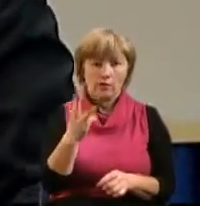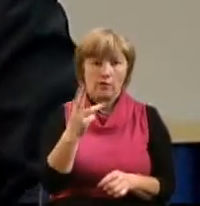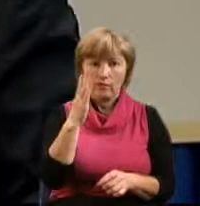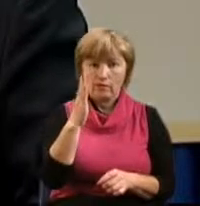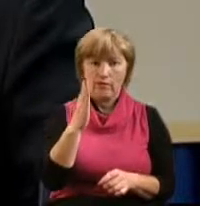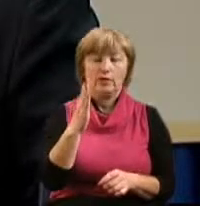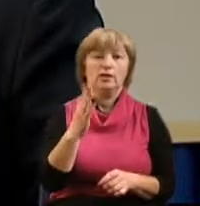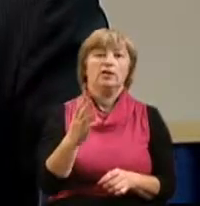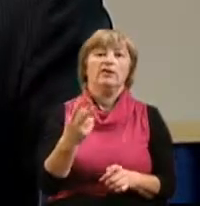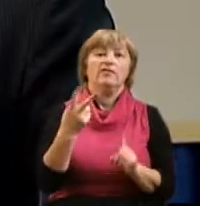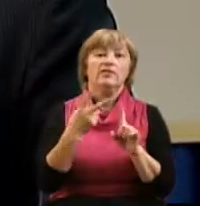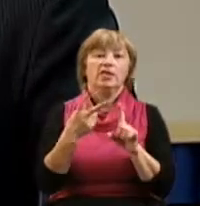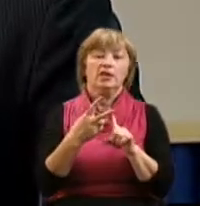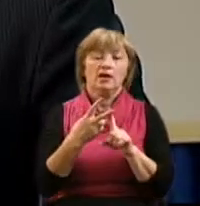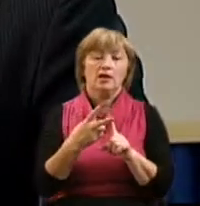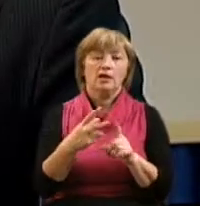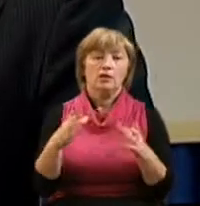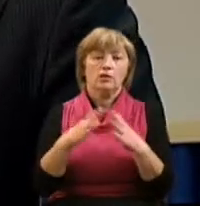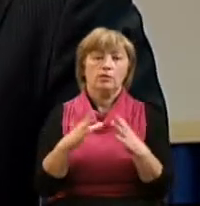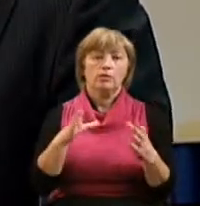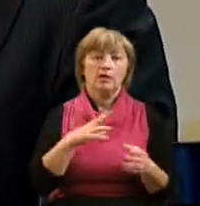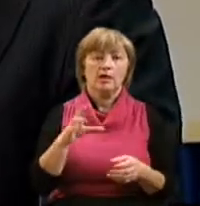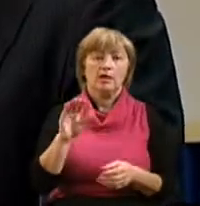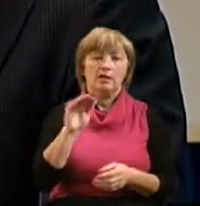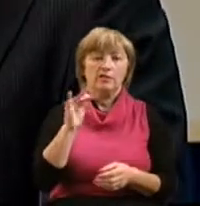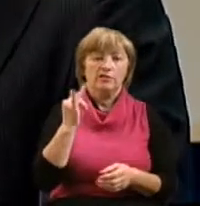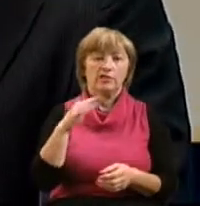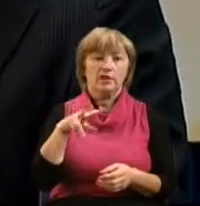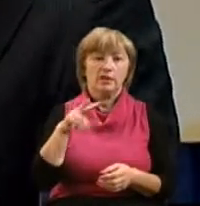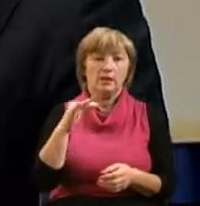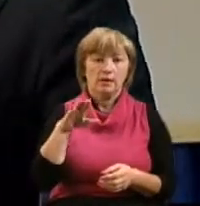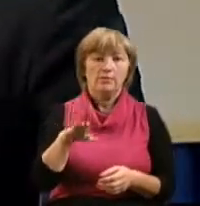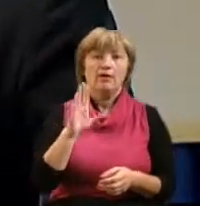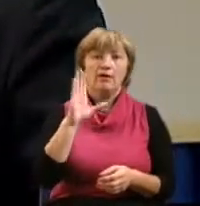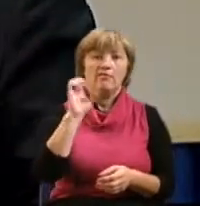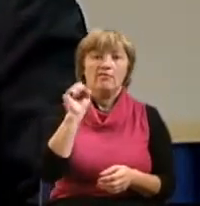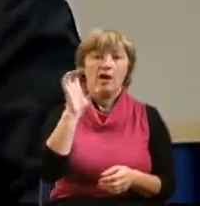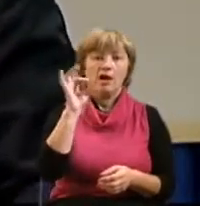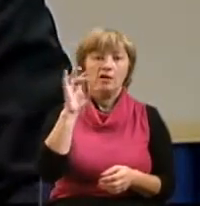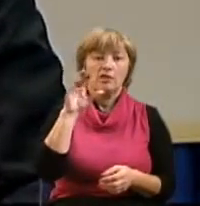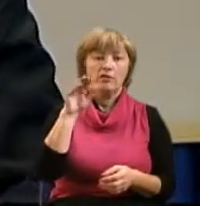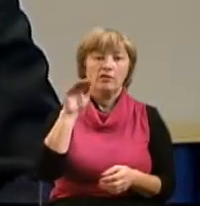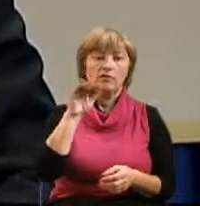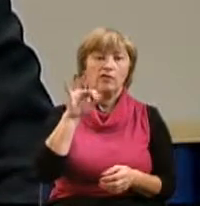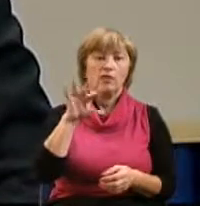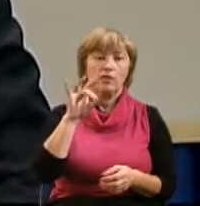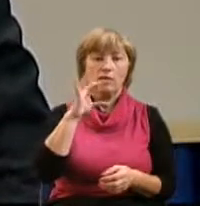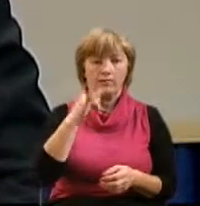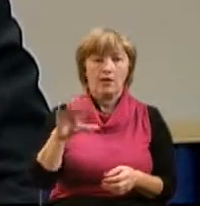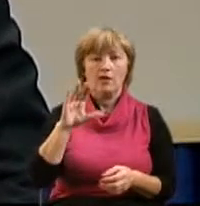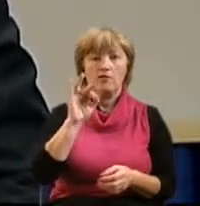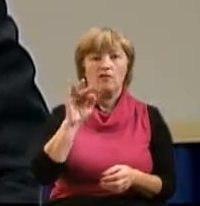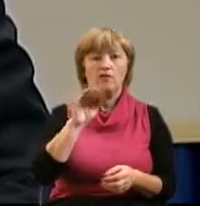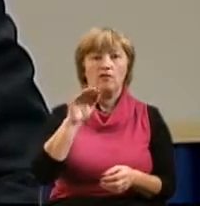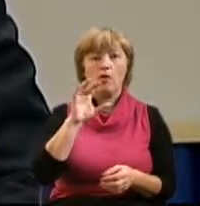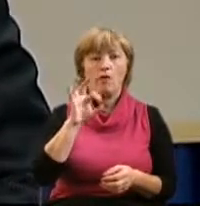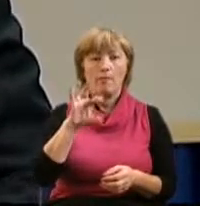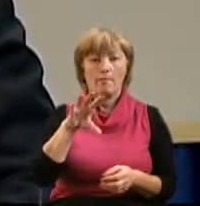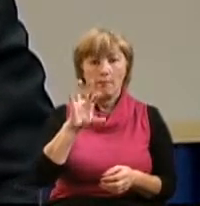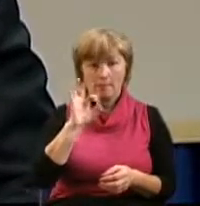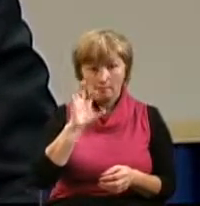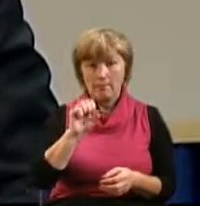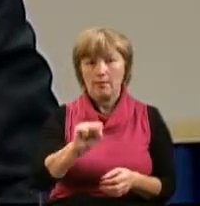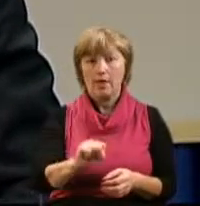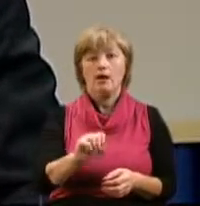группа состояла из Филиппа, Варфоломия, Фомы и Матфея. Третья группа – Иаков, сын Алфея, Фадей,